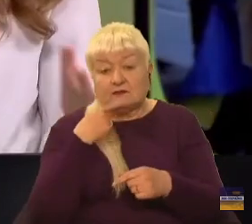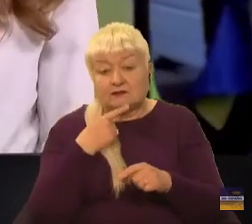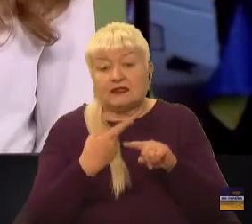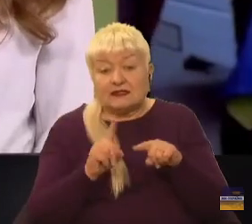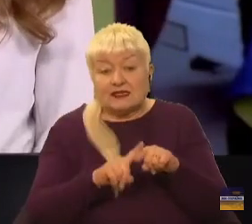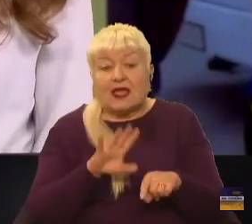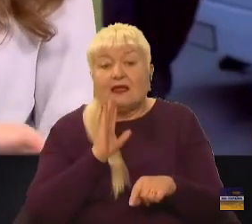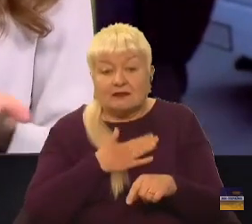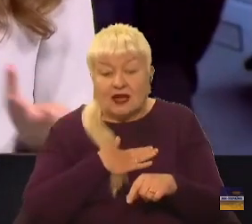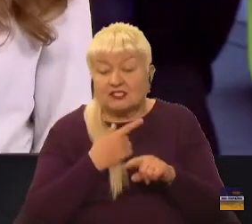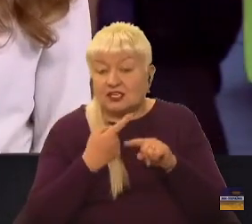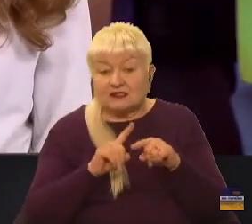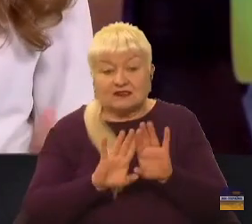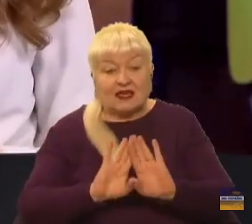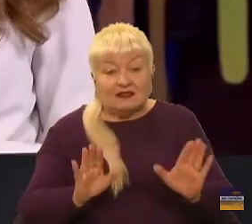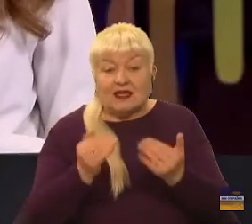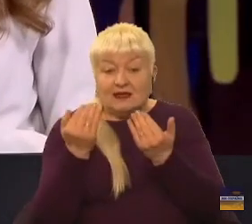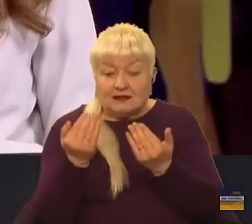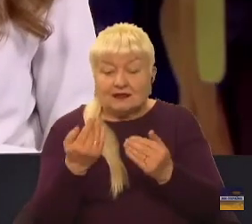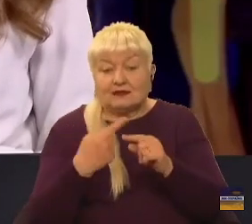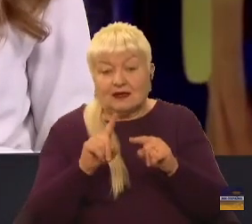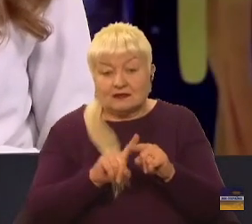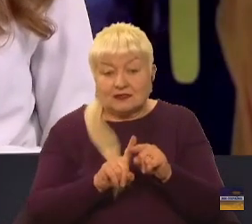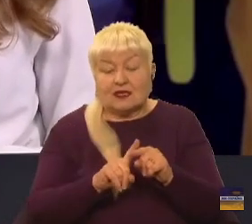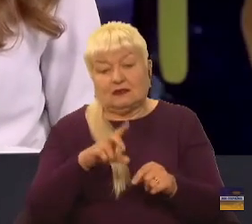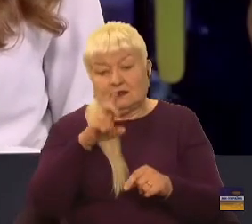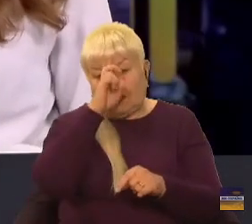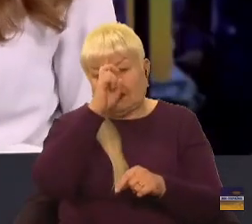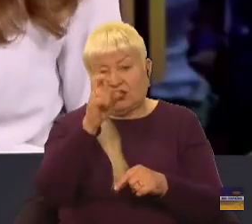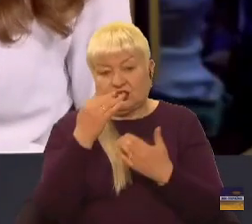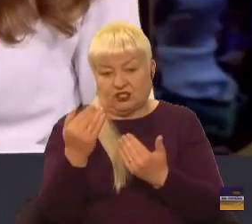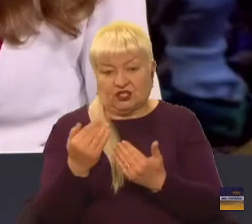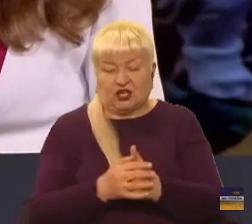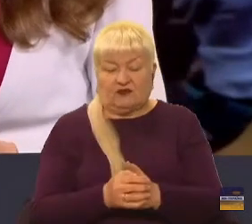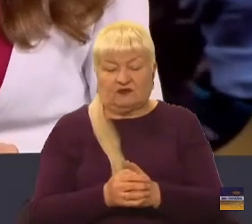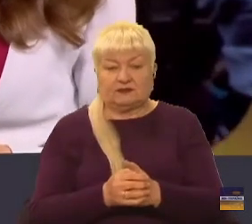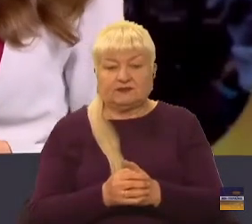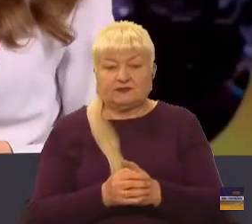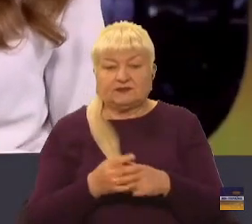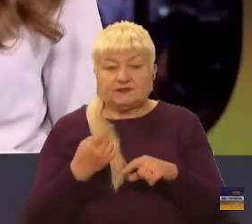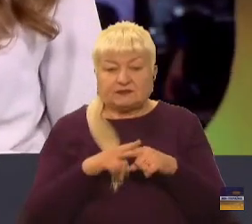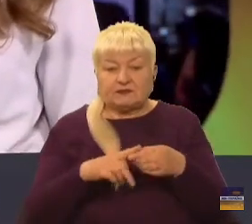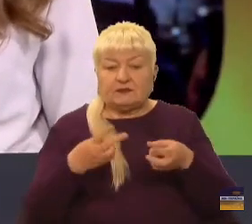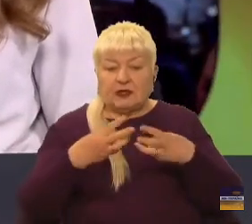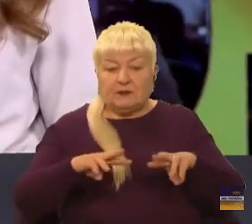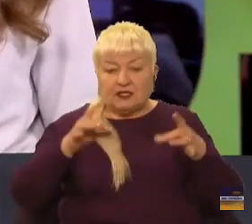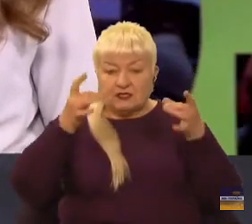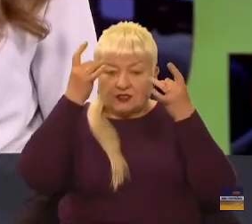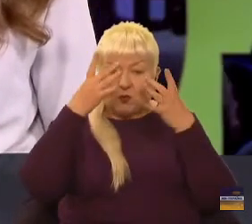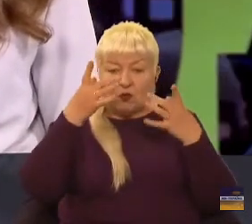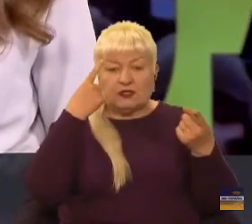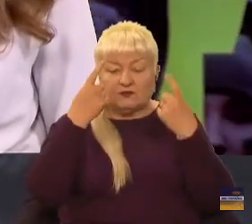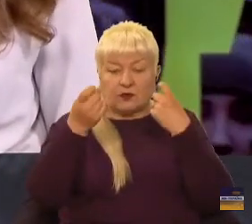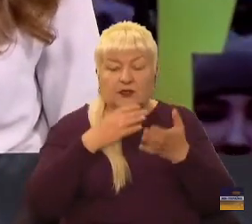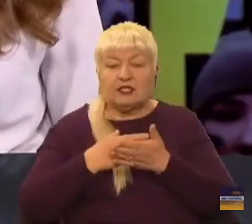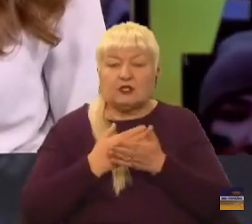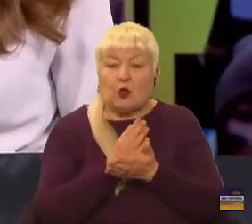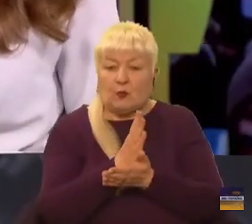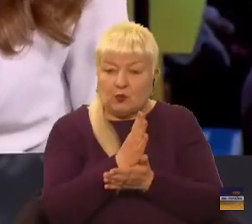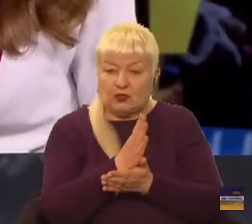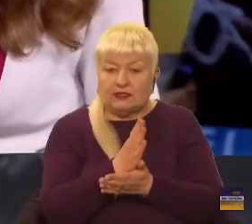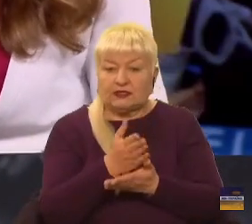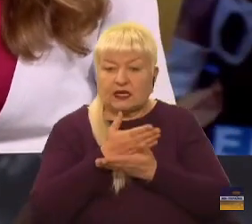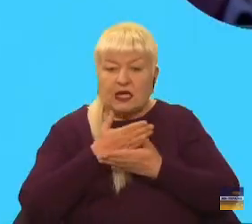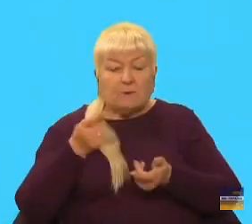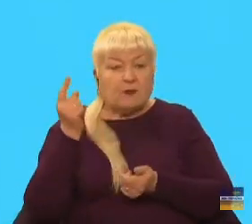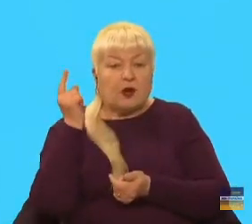ось це не їхні, це держави. Дякую вам, пане Олександре. Олександр Ткаченко, міністр культури та інформаційної політики. І